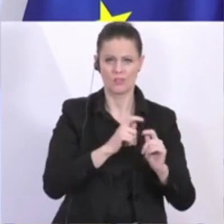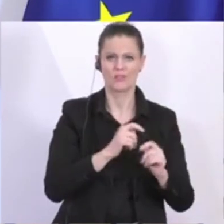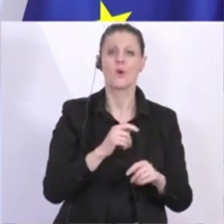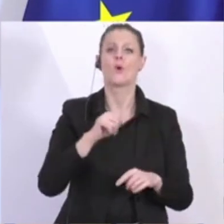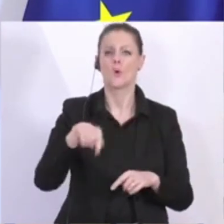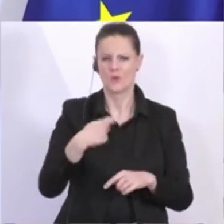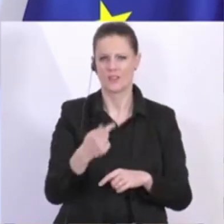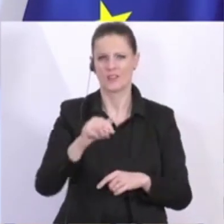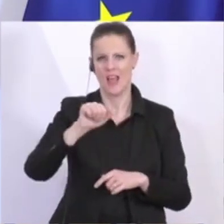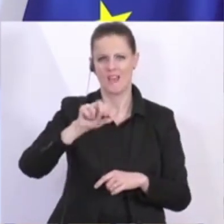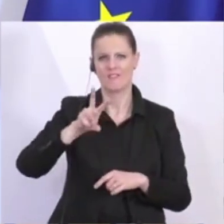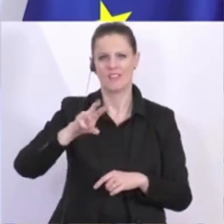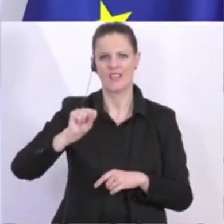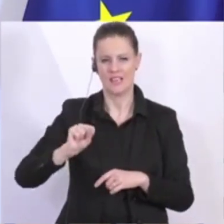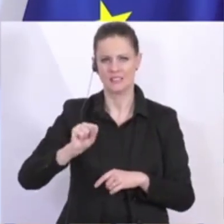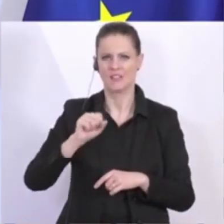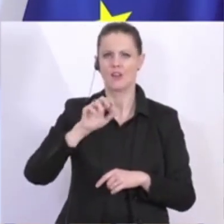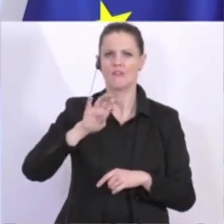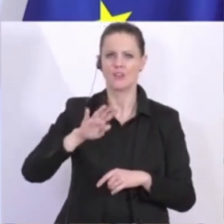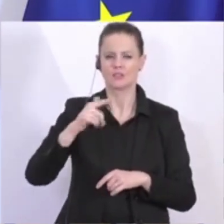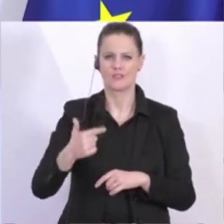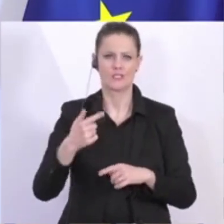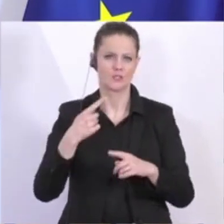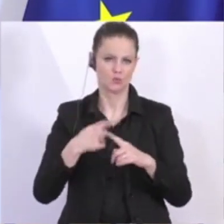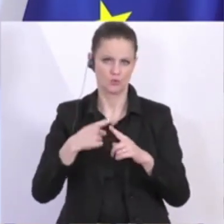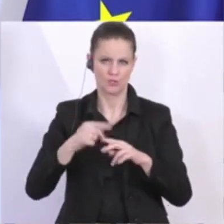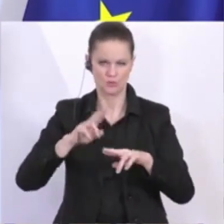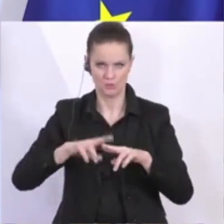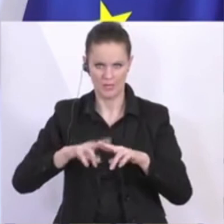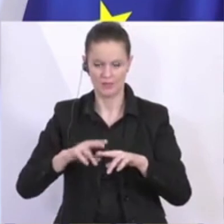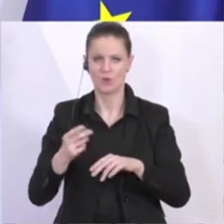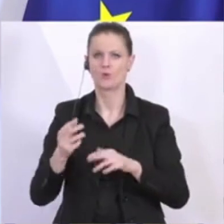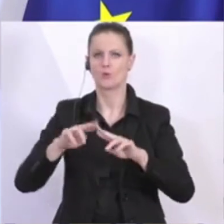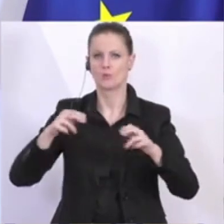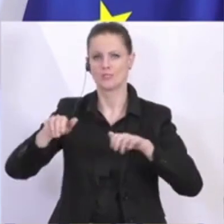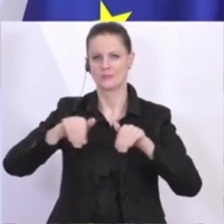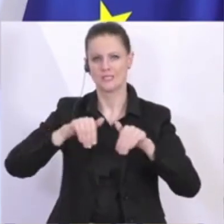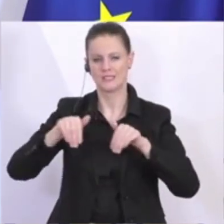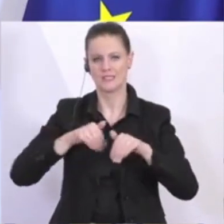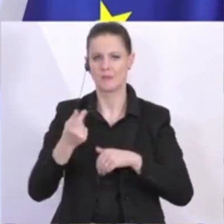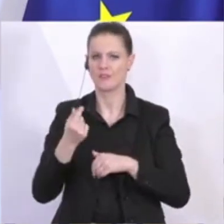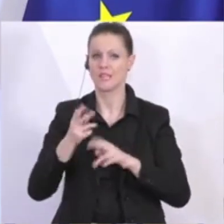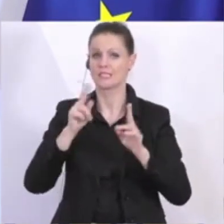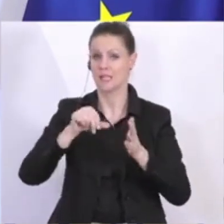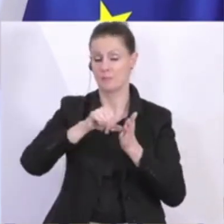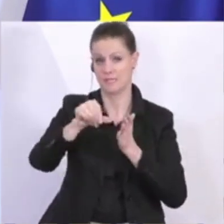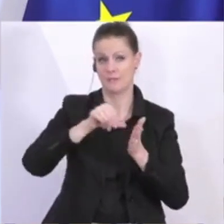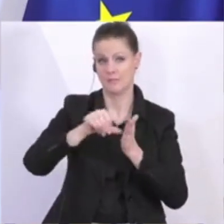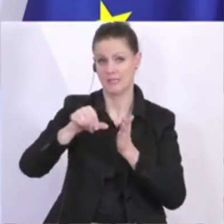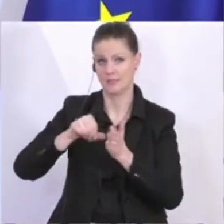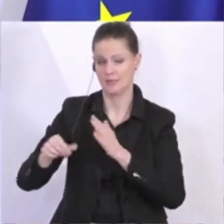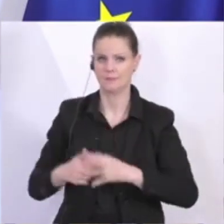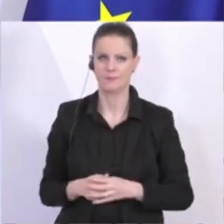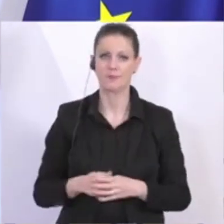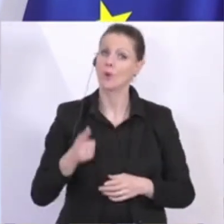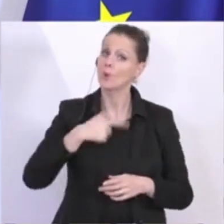Stunden durch die AWS und das Bundesministerium für Finanzen entsprechend durch sind. Unsere Aufgabe ist es, Sie hier